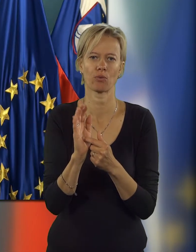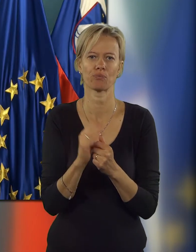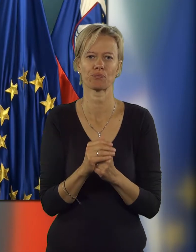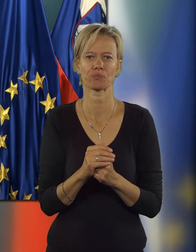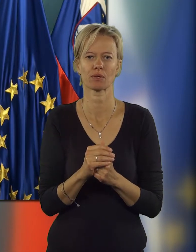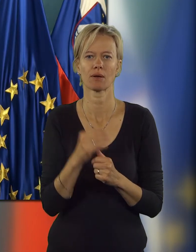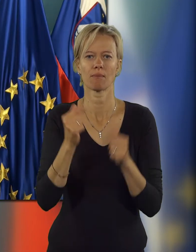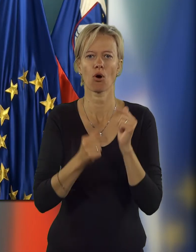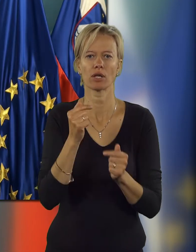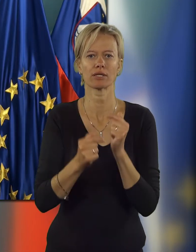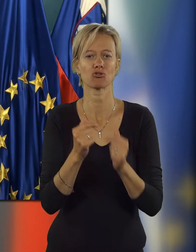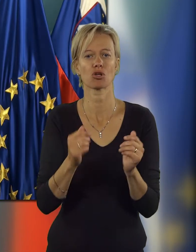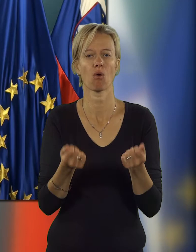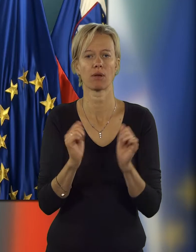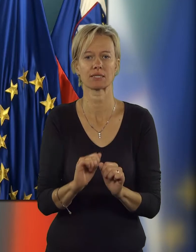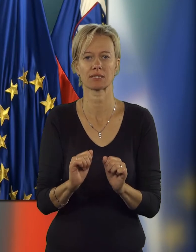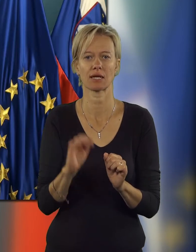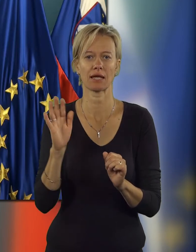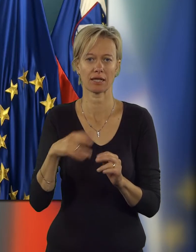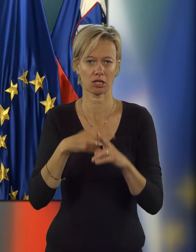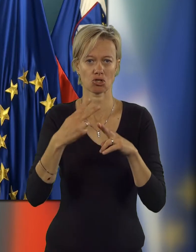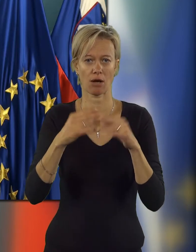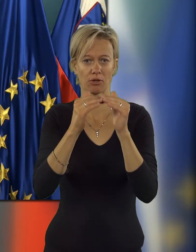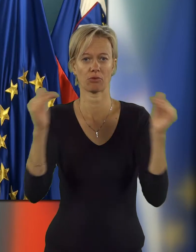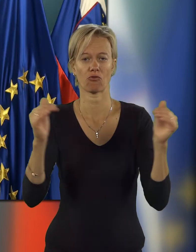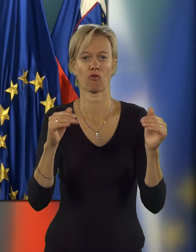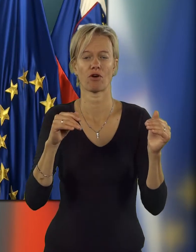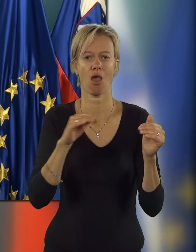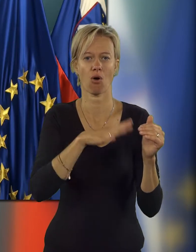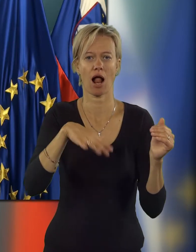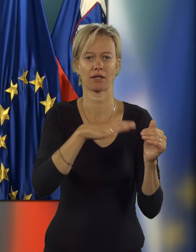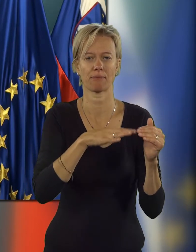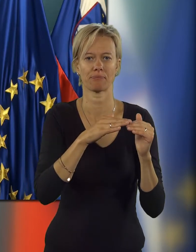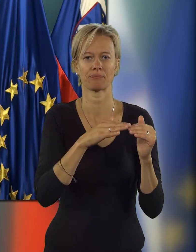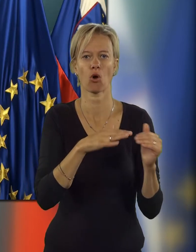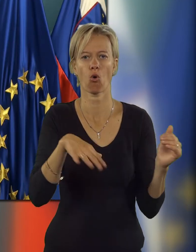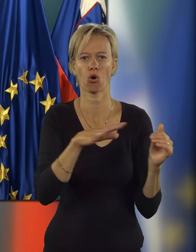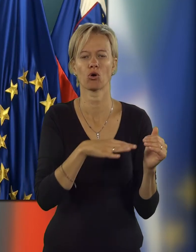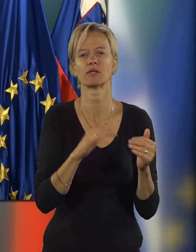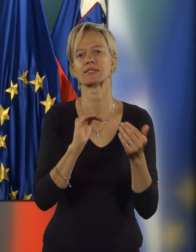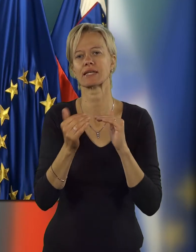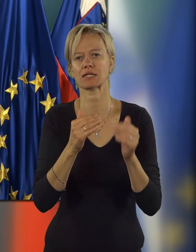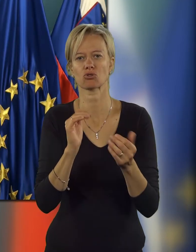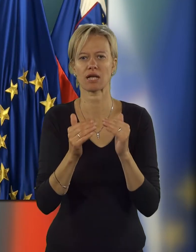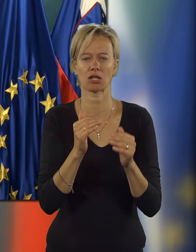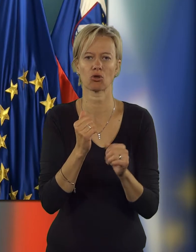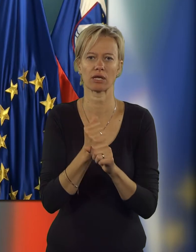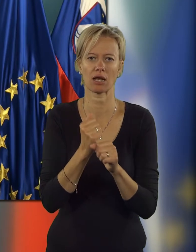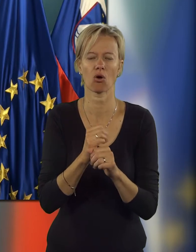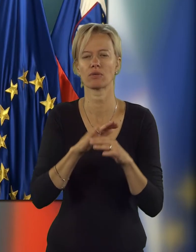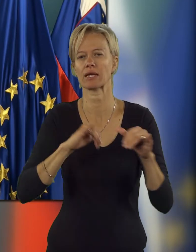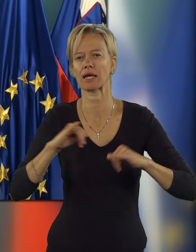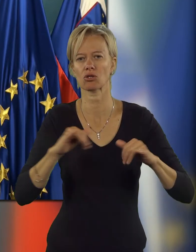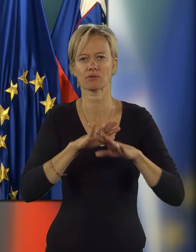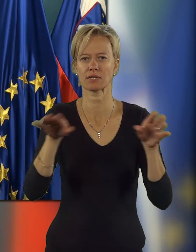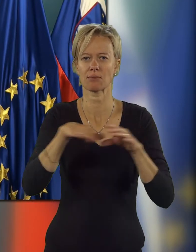politične oblasti, torej na državnem nivoju v lokalnem okolju, vse centre za socialno delo, torej direktorje,